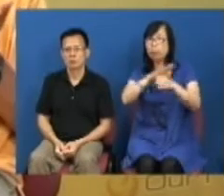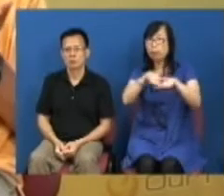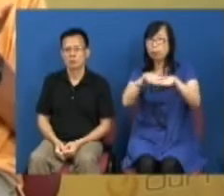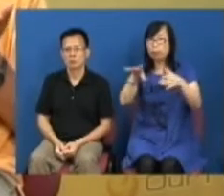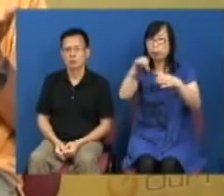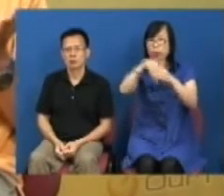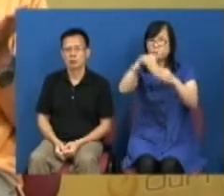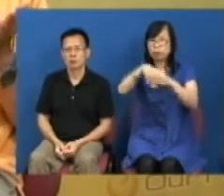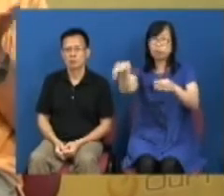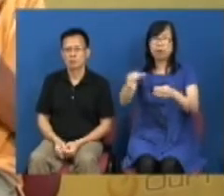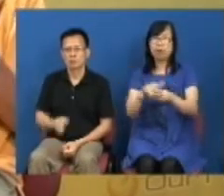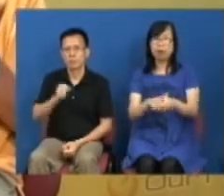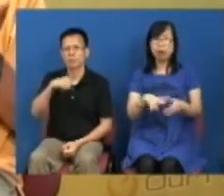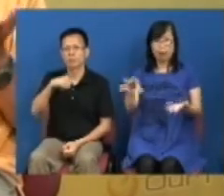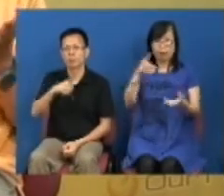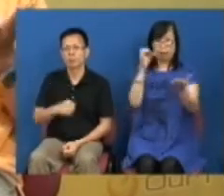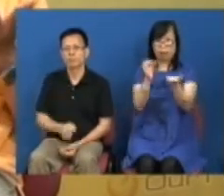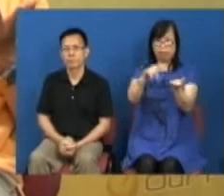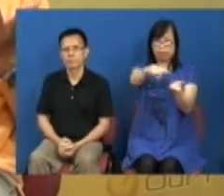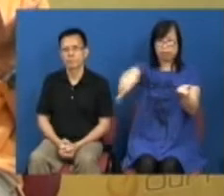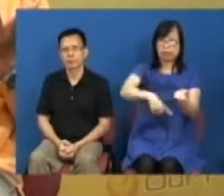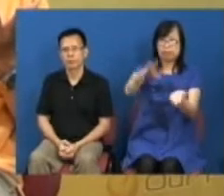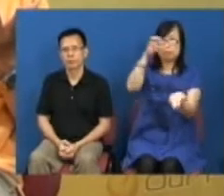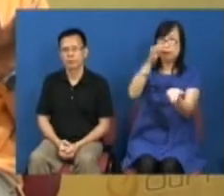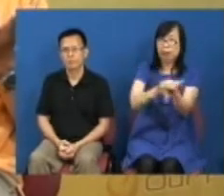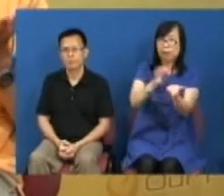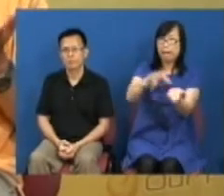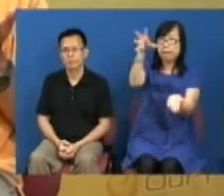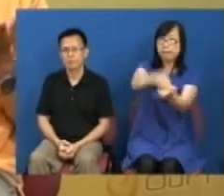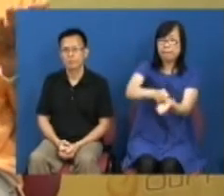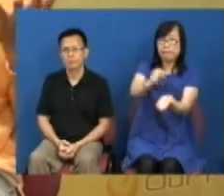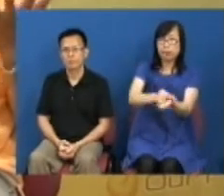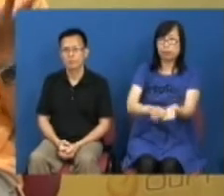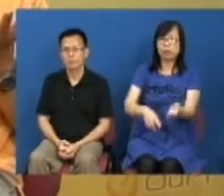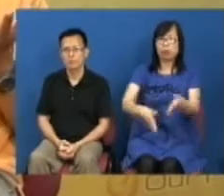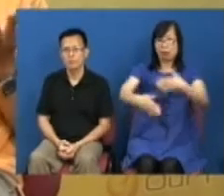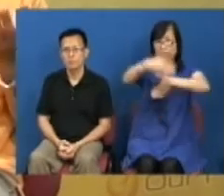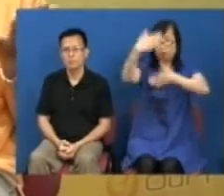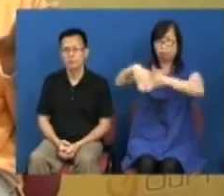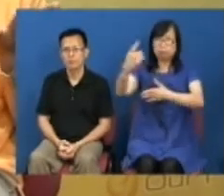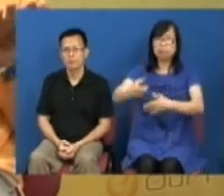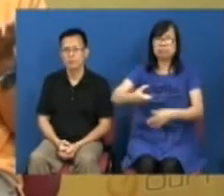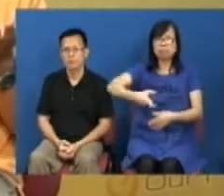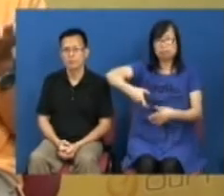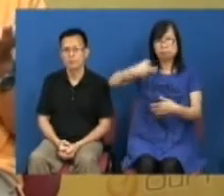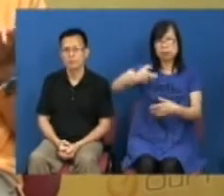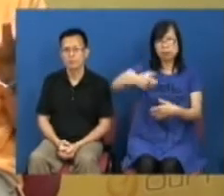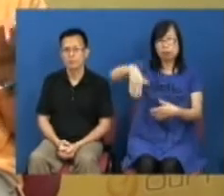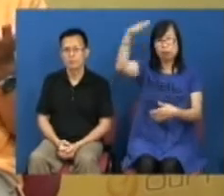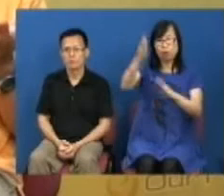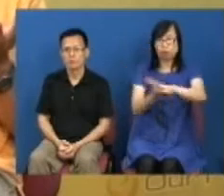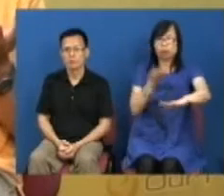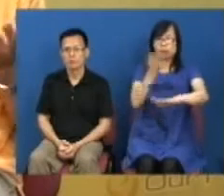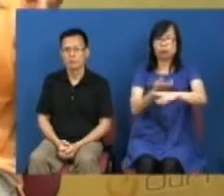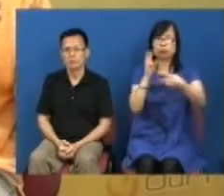生议题就是地产霸权肆虐高楼价的问题住房的问题福建居的问题都